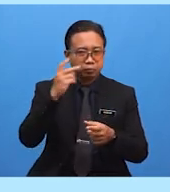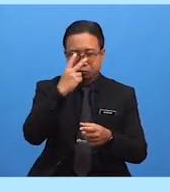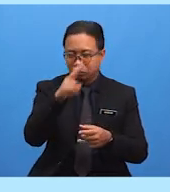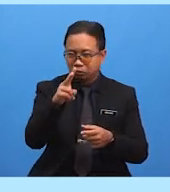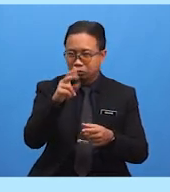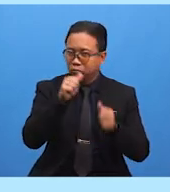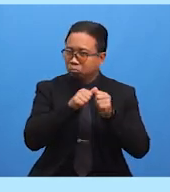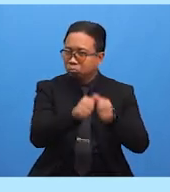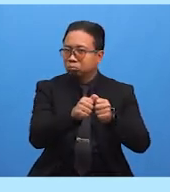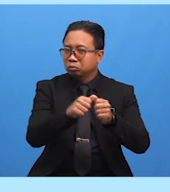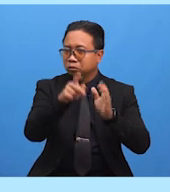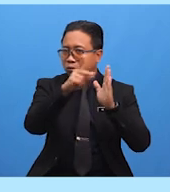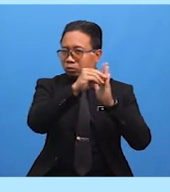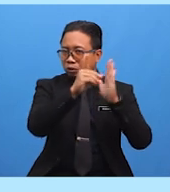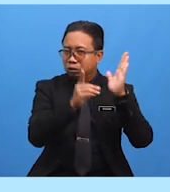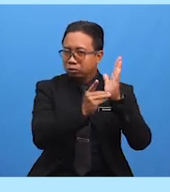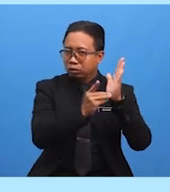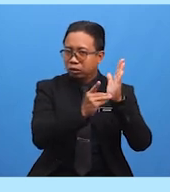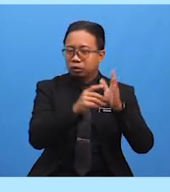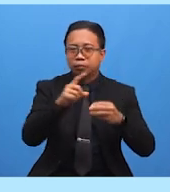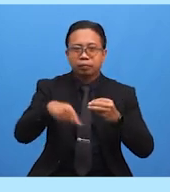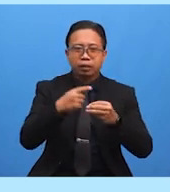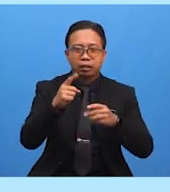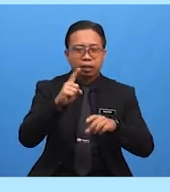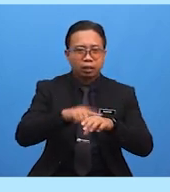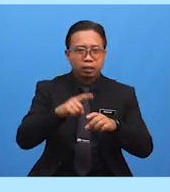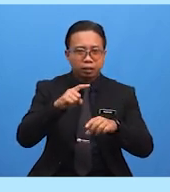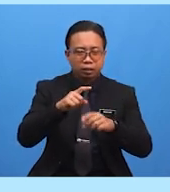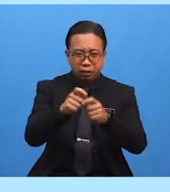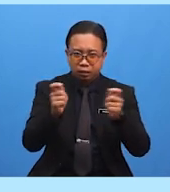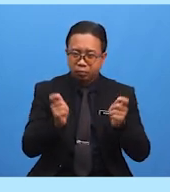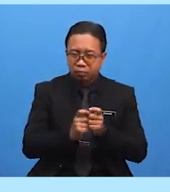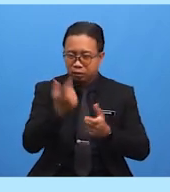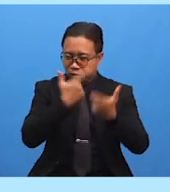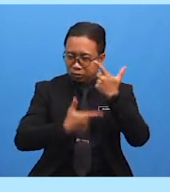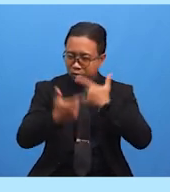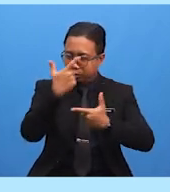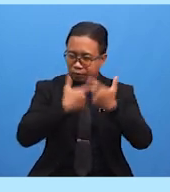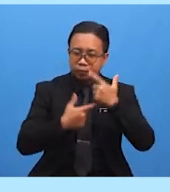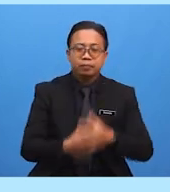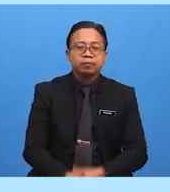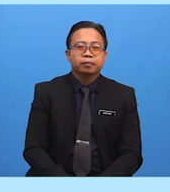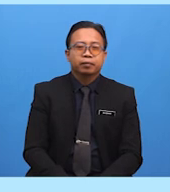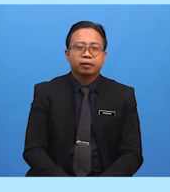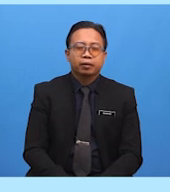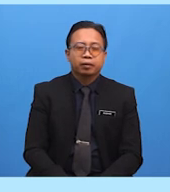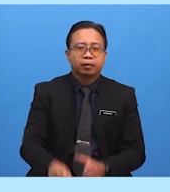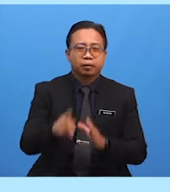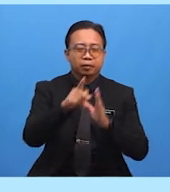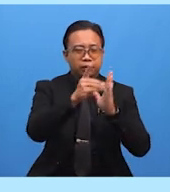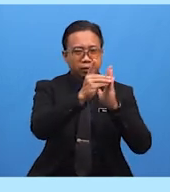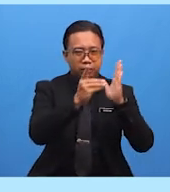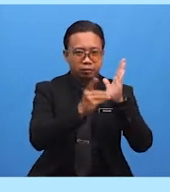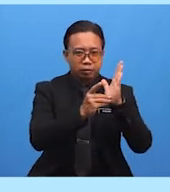Peraturan Peraturan Apabila Berada Di Tempat Lawatan Peraturan